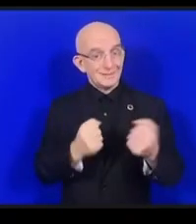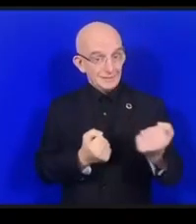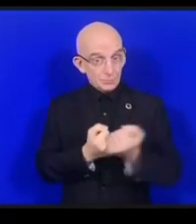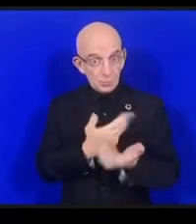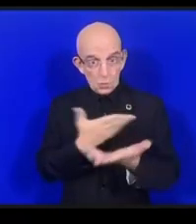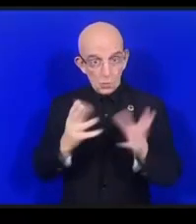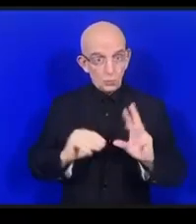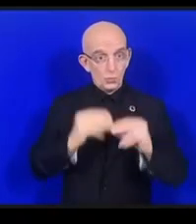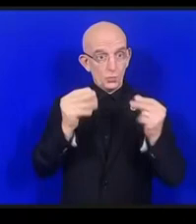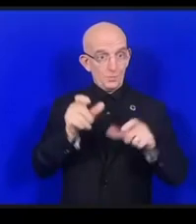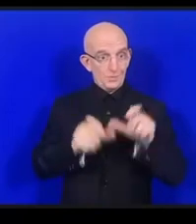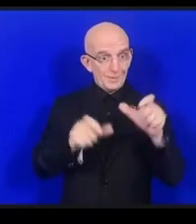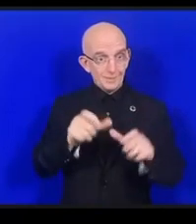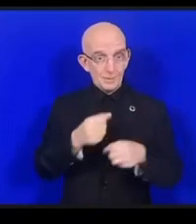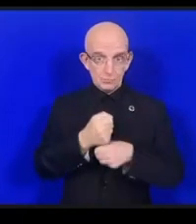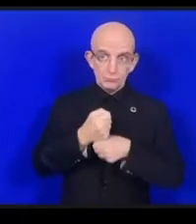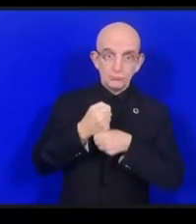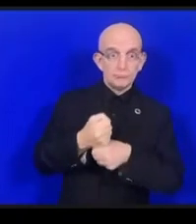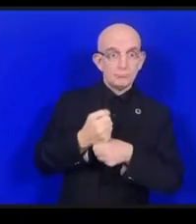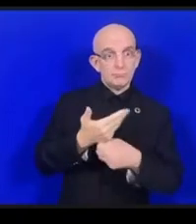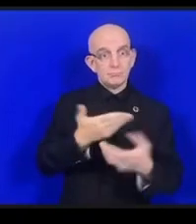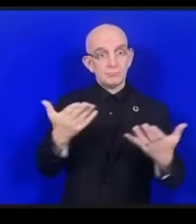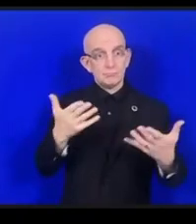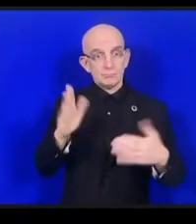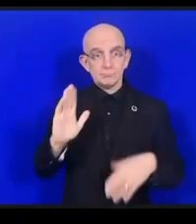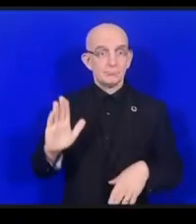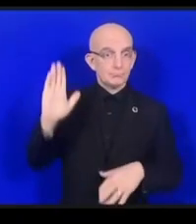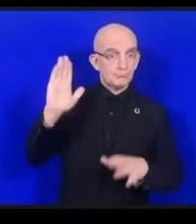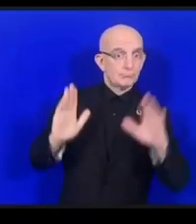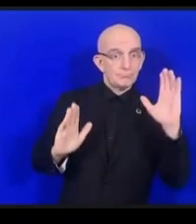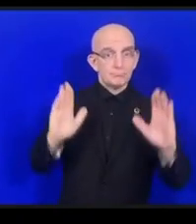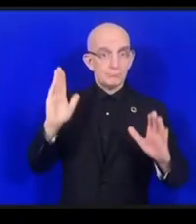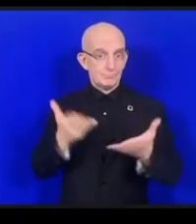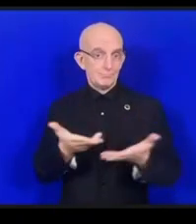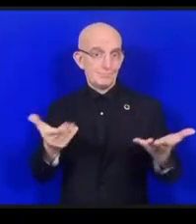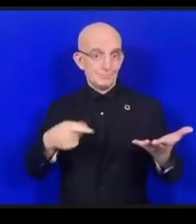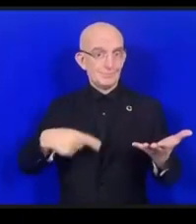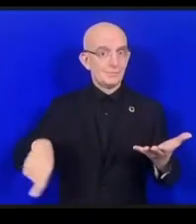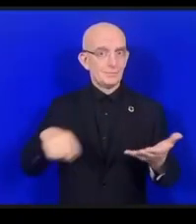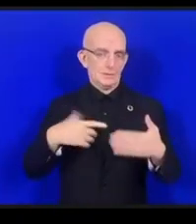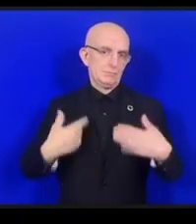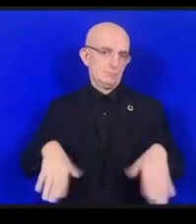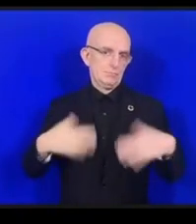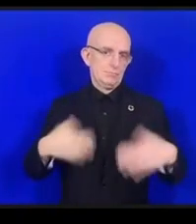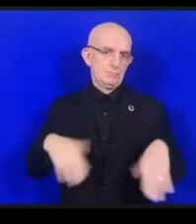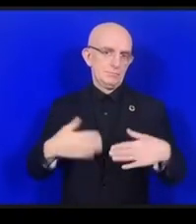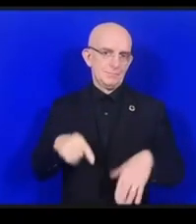コミュニティの若者に対してアドバイスをするということ助言をしていくということ